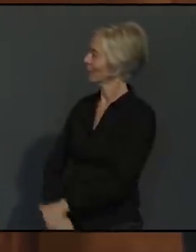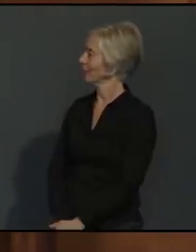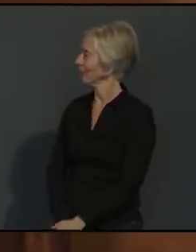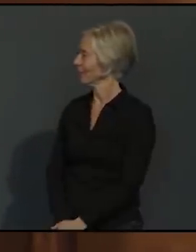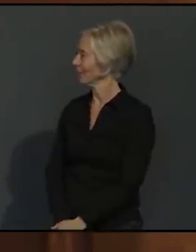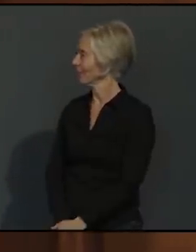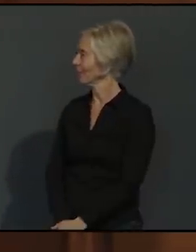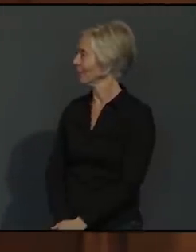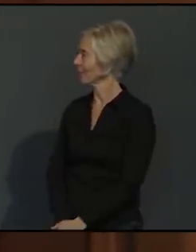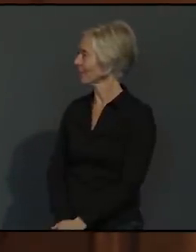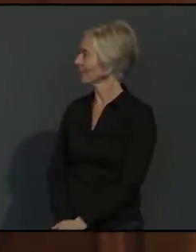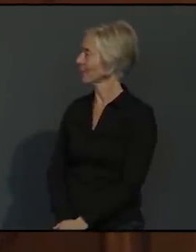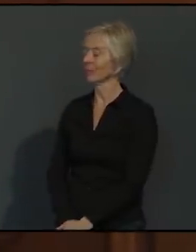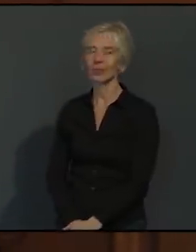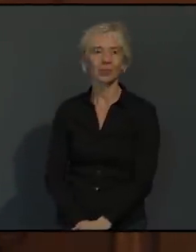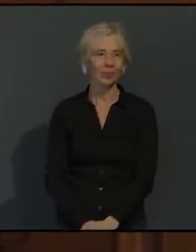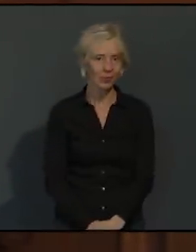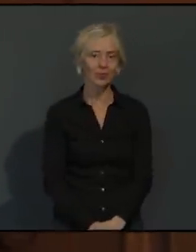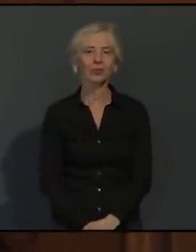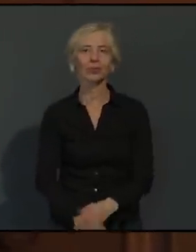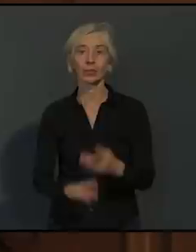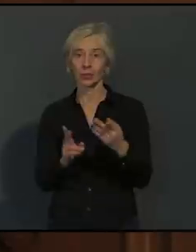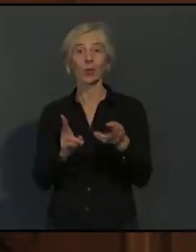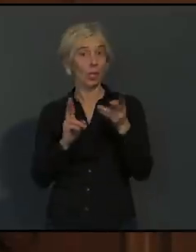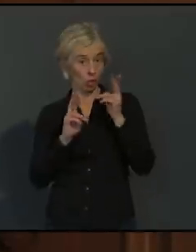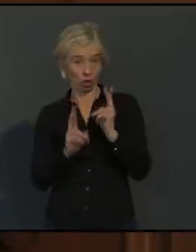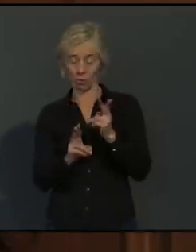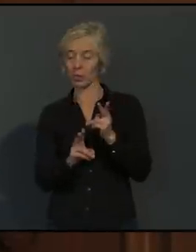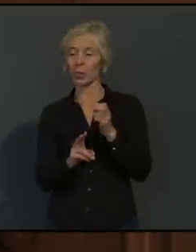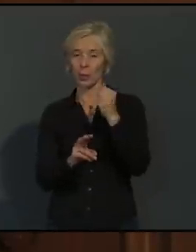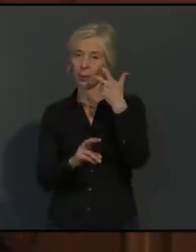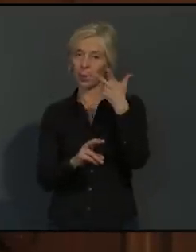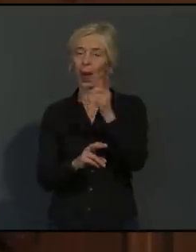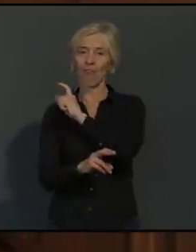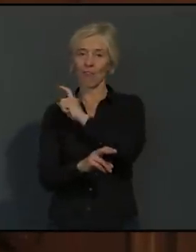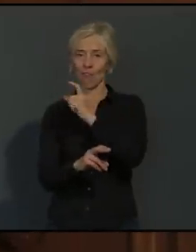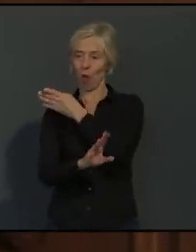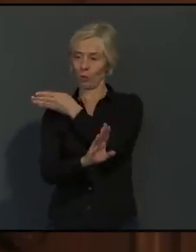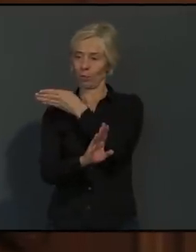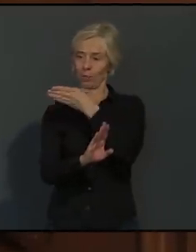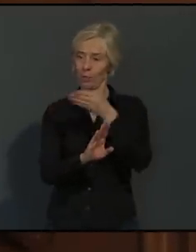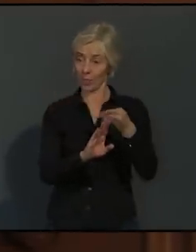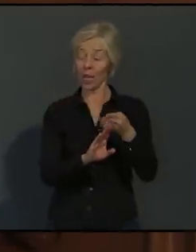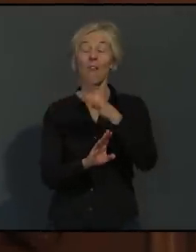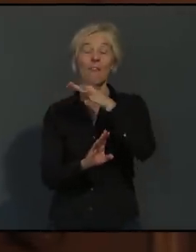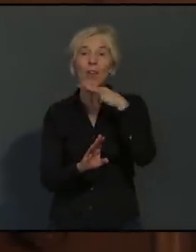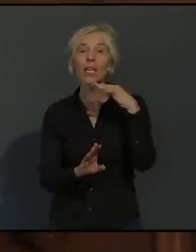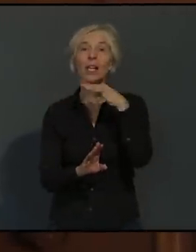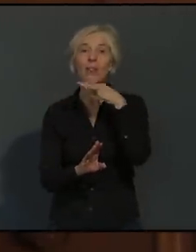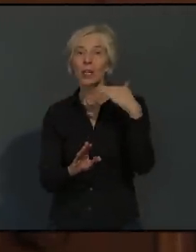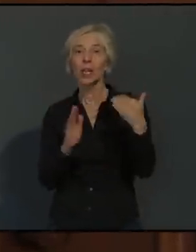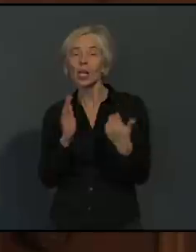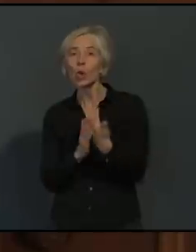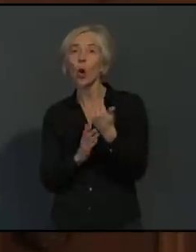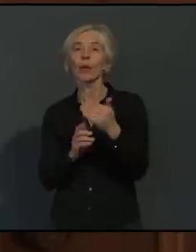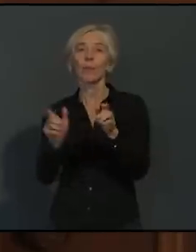Wir haben in den letzten Wochen tatsächlich eine enorme Personalmehrung bekommen, so wie wir es auch geplant hatten für